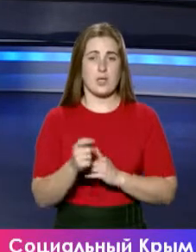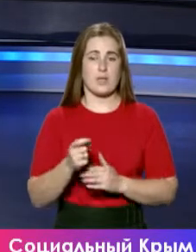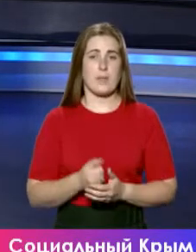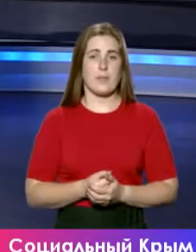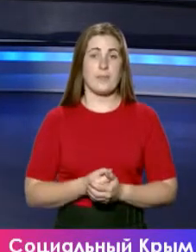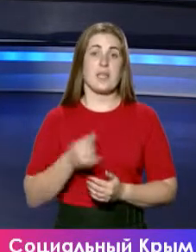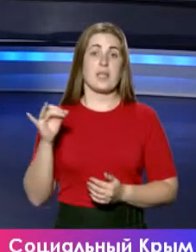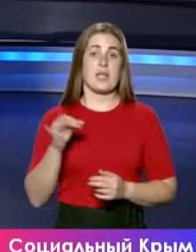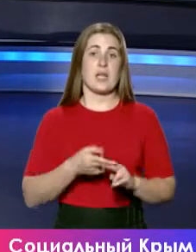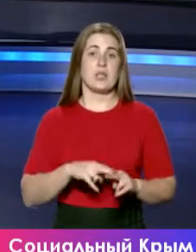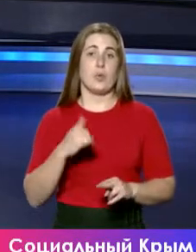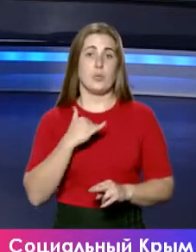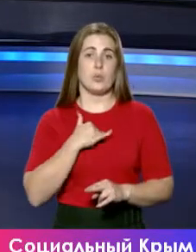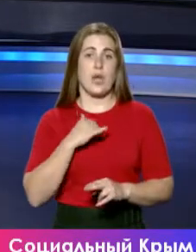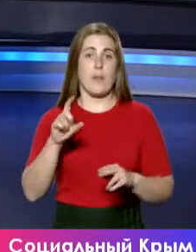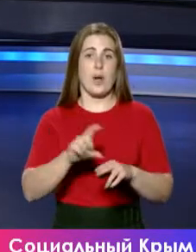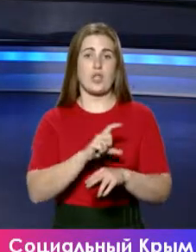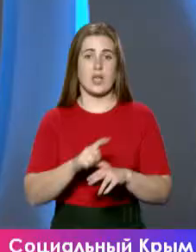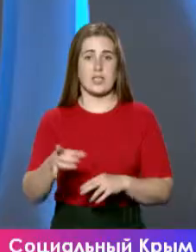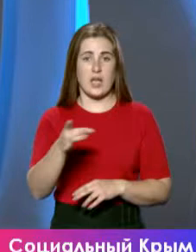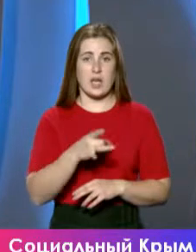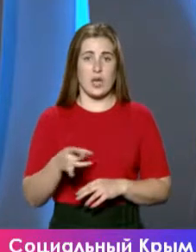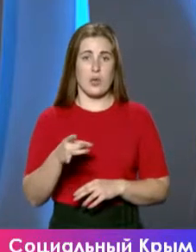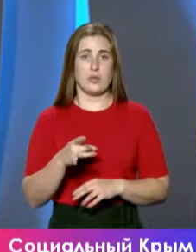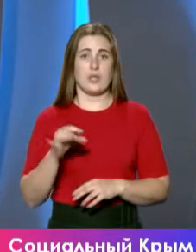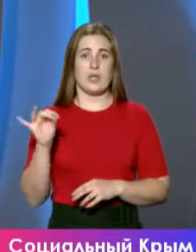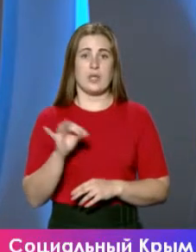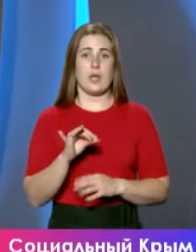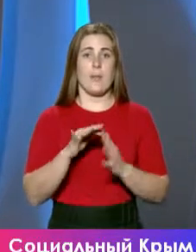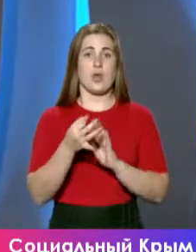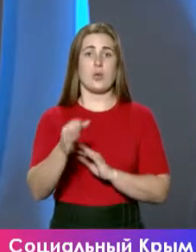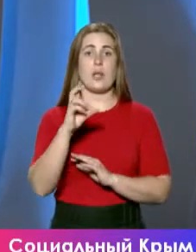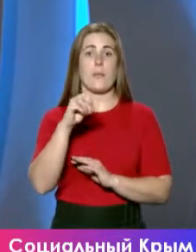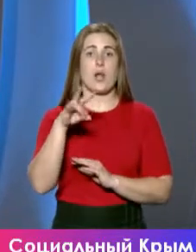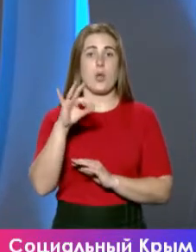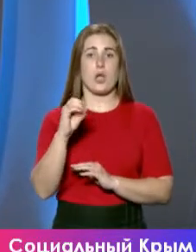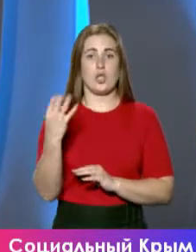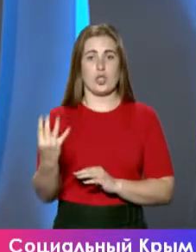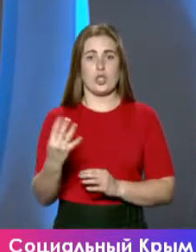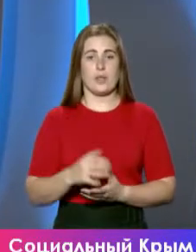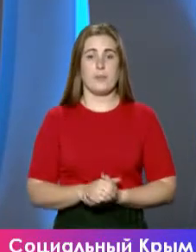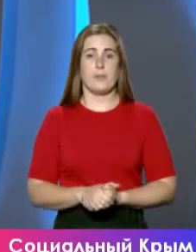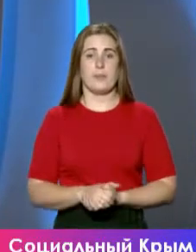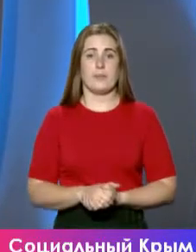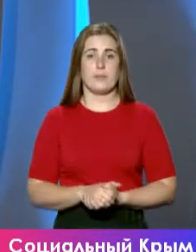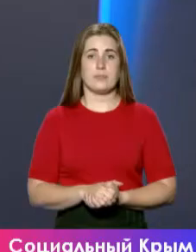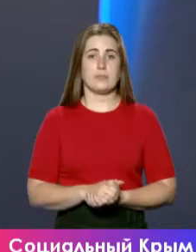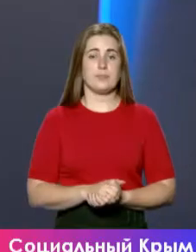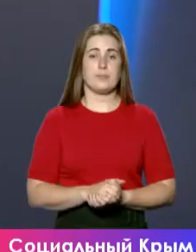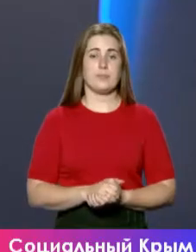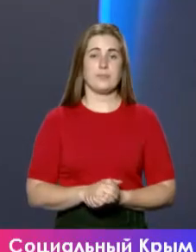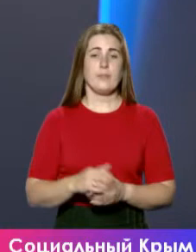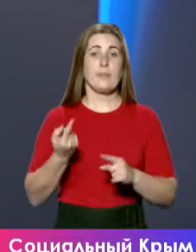Придется. Это у нас и Бахчисарайский район, и поселок Белое, 4. Ну вот